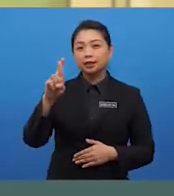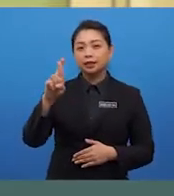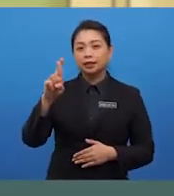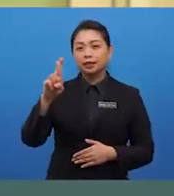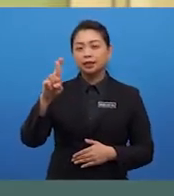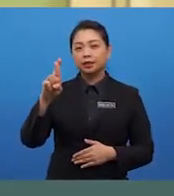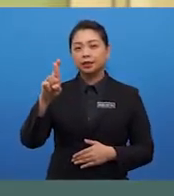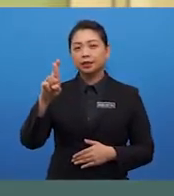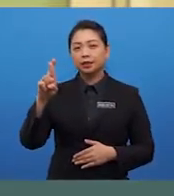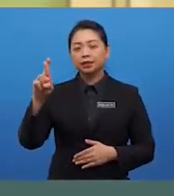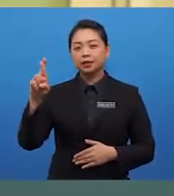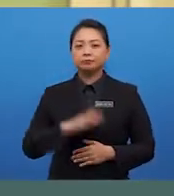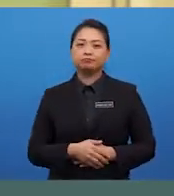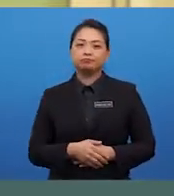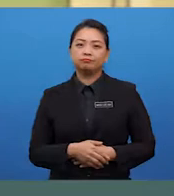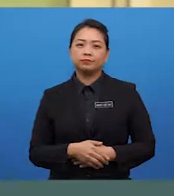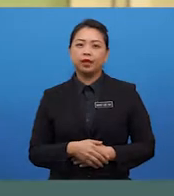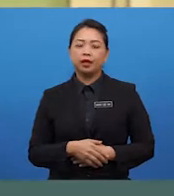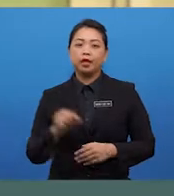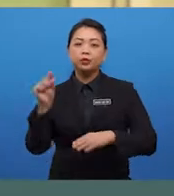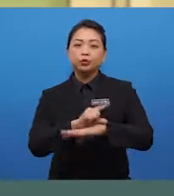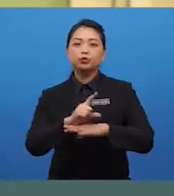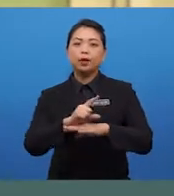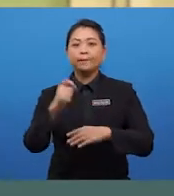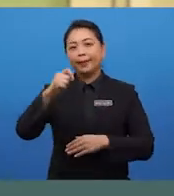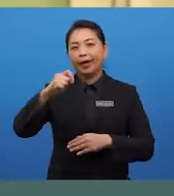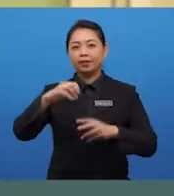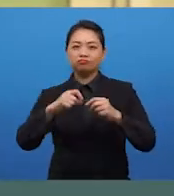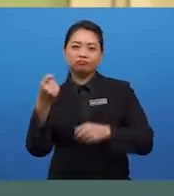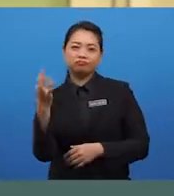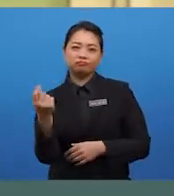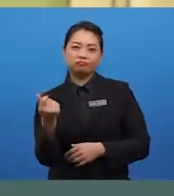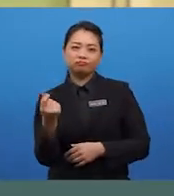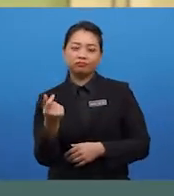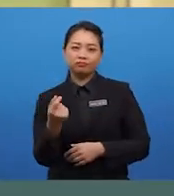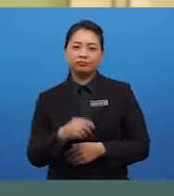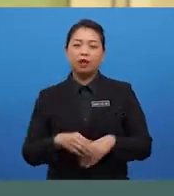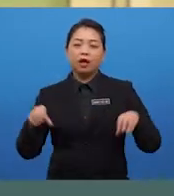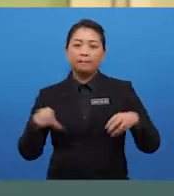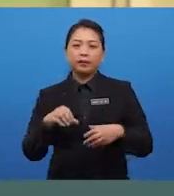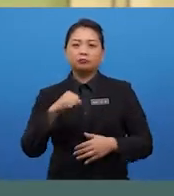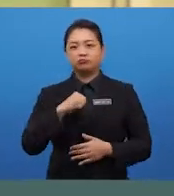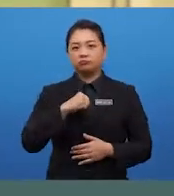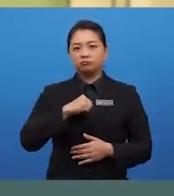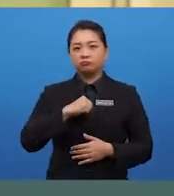Keep fidgeting with your pen, pencils. Make personal remarks.